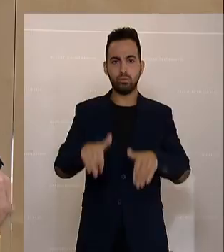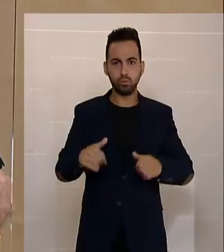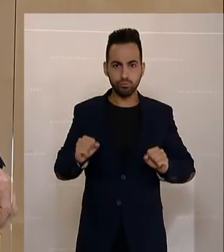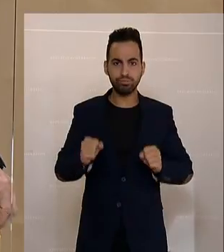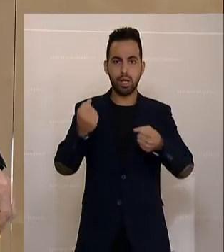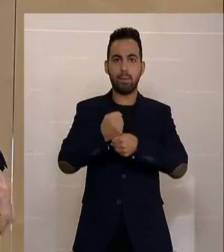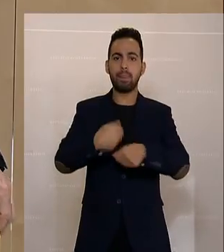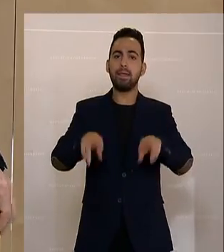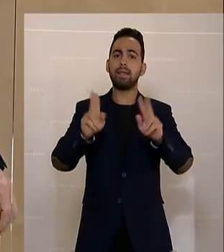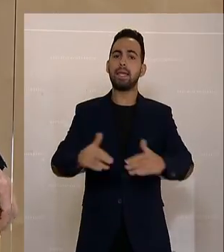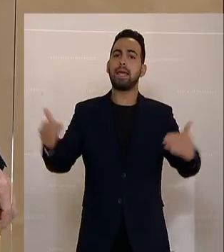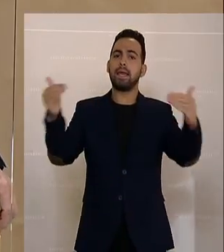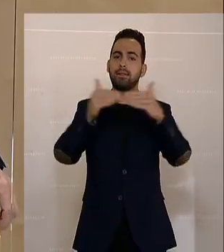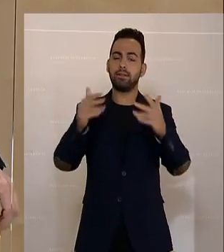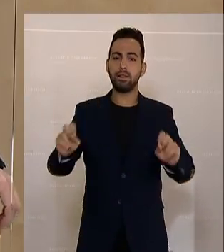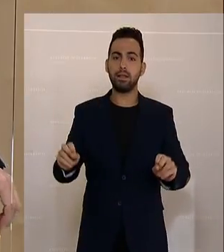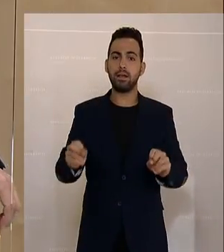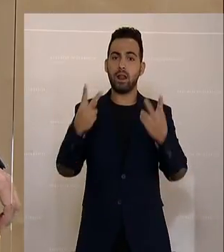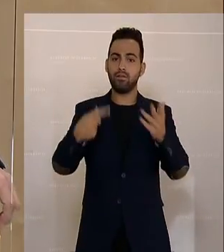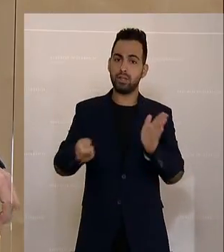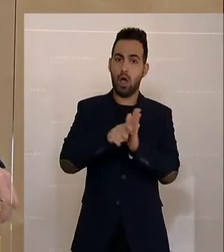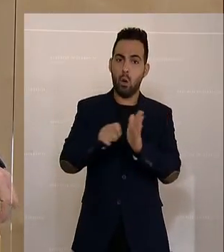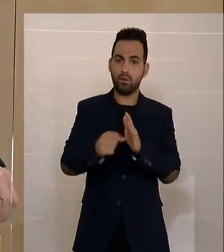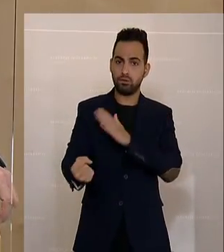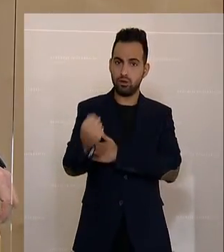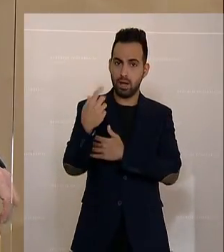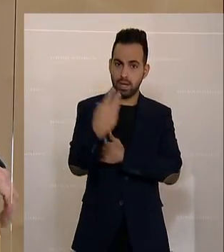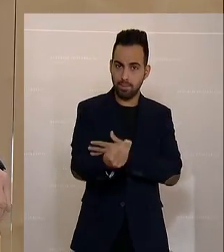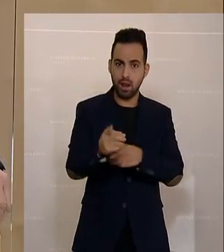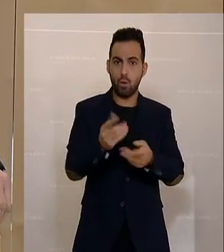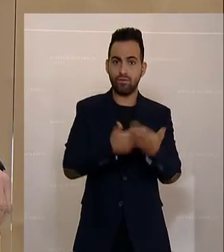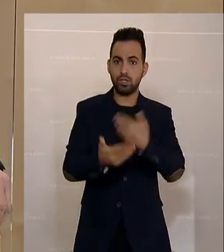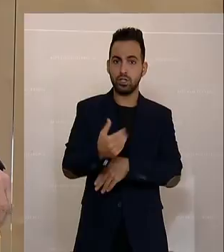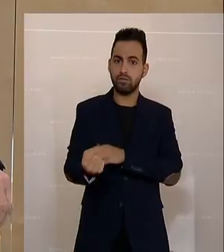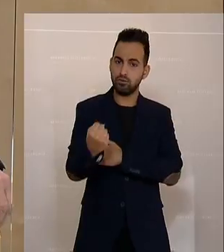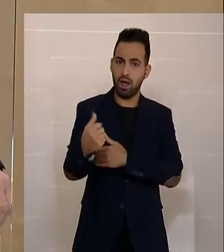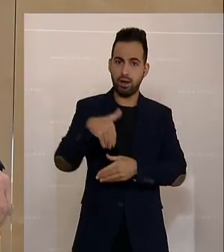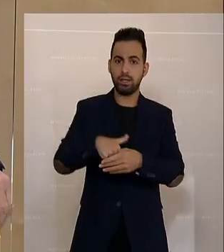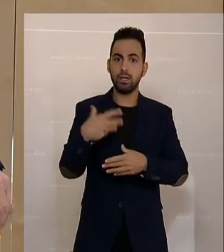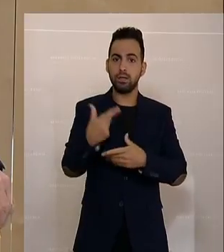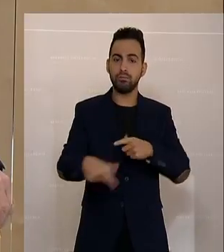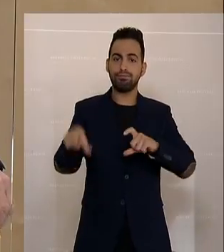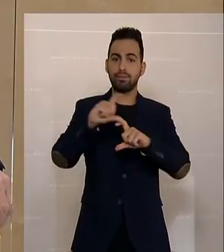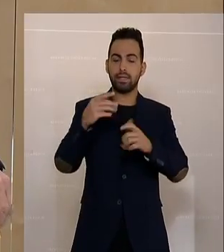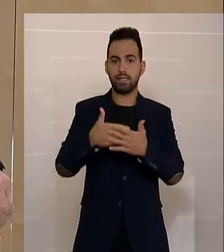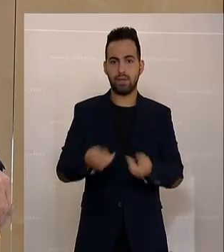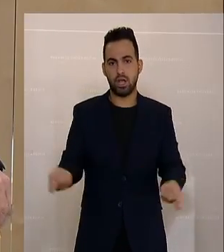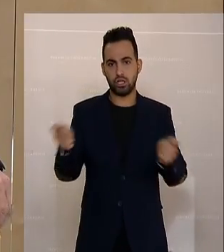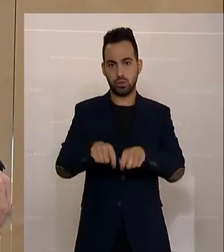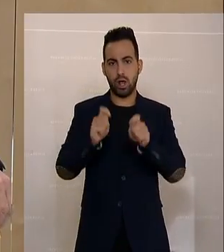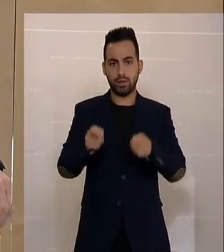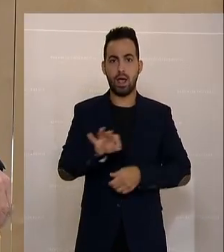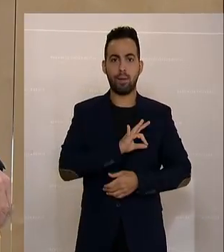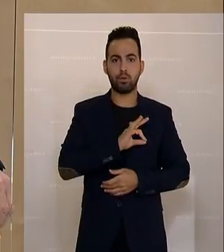hier die Kaufkraft stärken und die Wirtschaft stärken und diesen Menschen Zuschüsse geben. Daher bringe ich folgenden Entschließungsantrag der